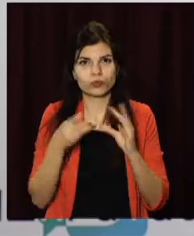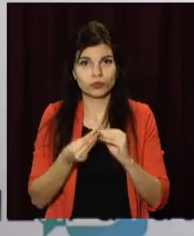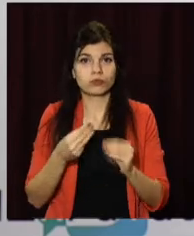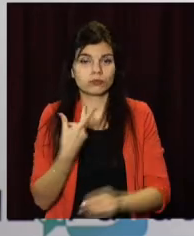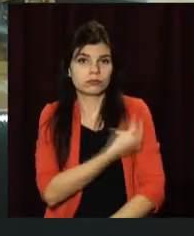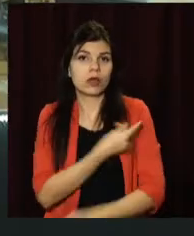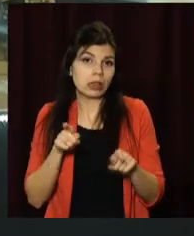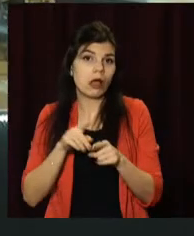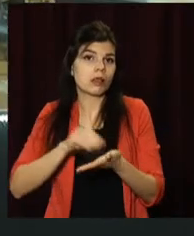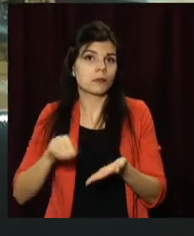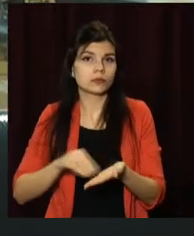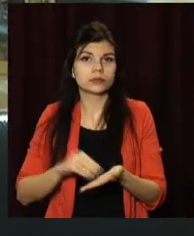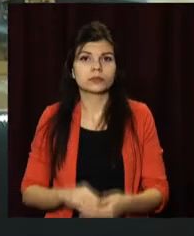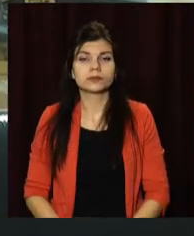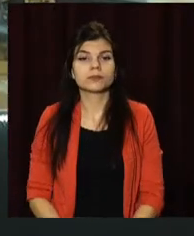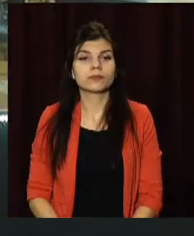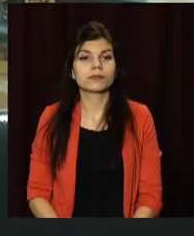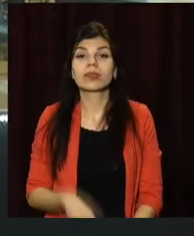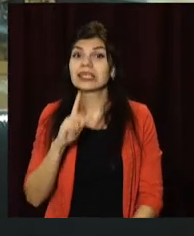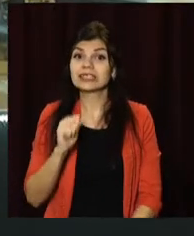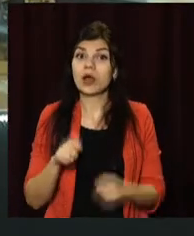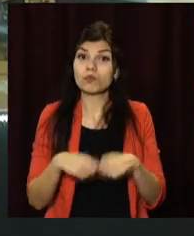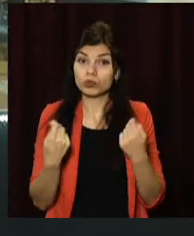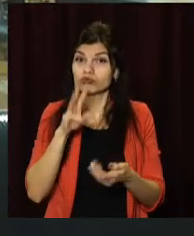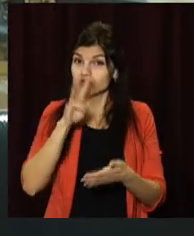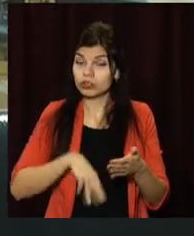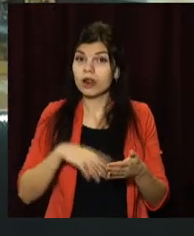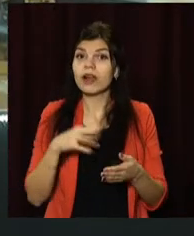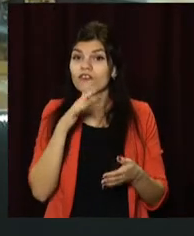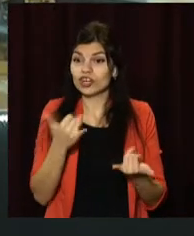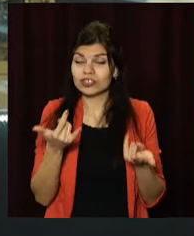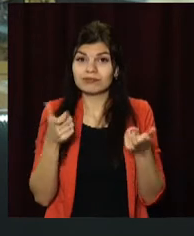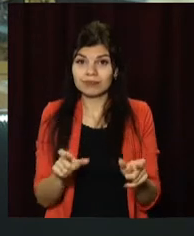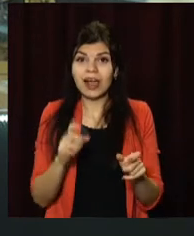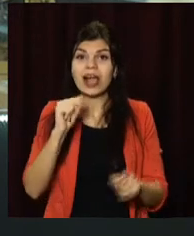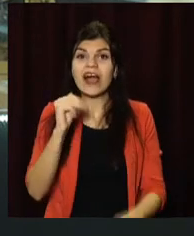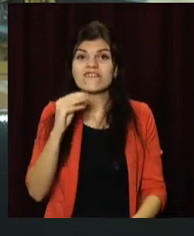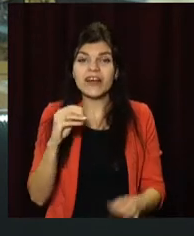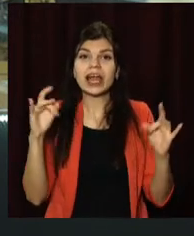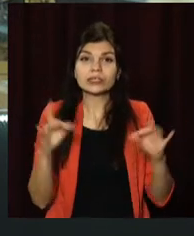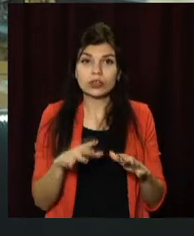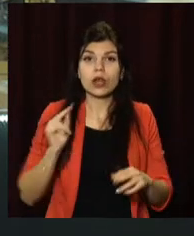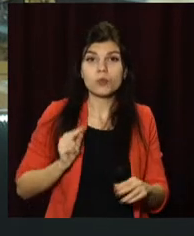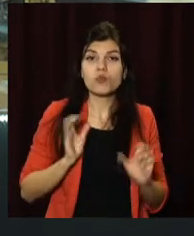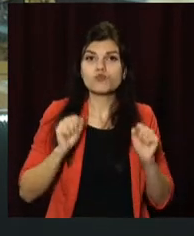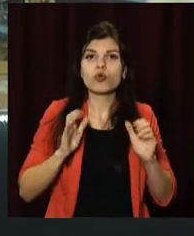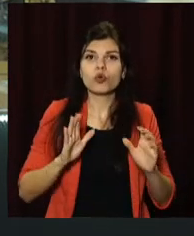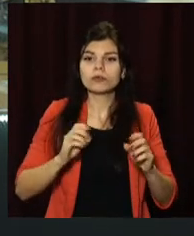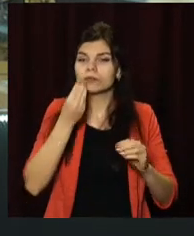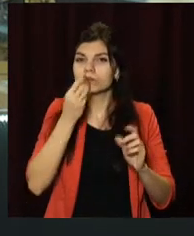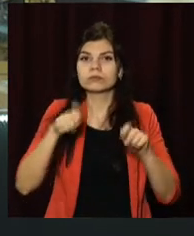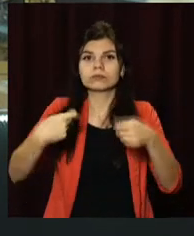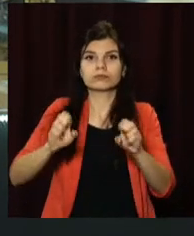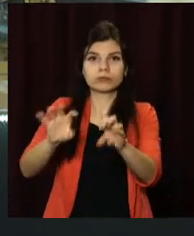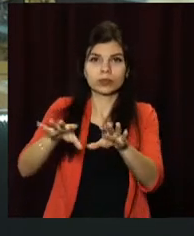декларують. За порушення штраф під час жорсткого карантину кафе та ресторанам можна працювати тільки на винніс. Магазини